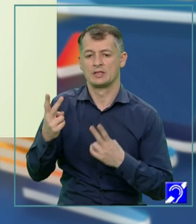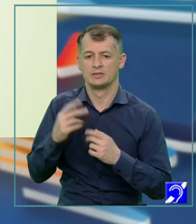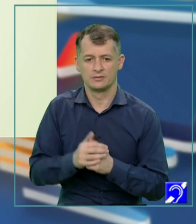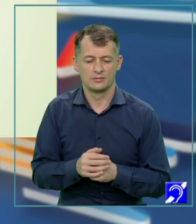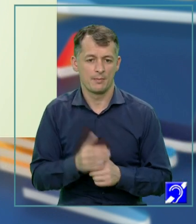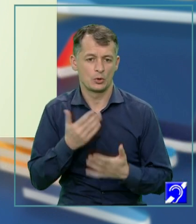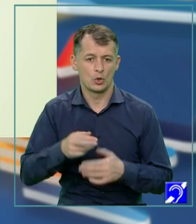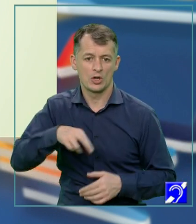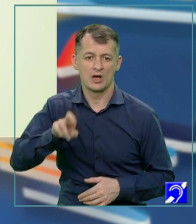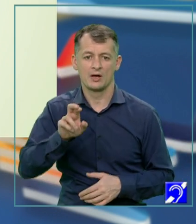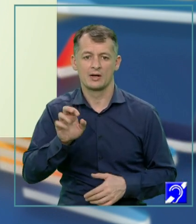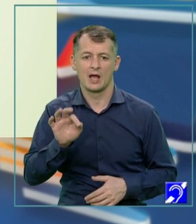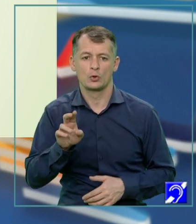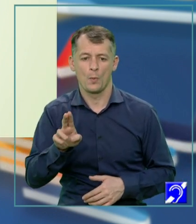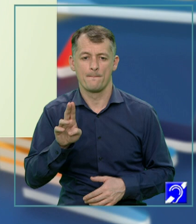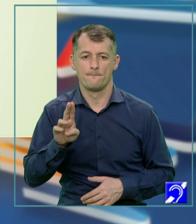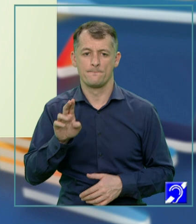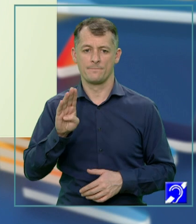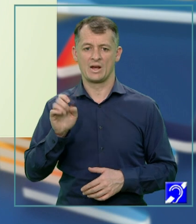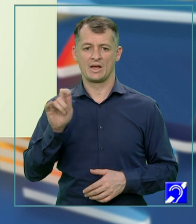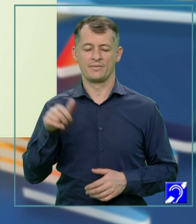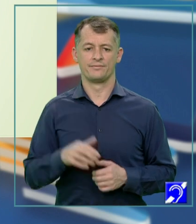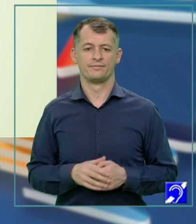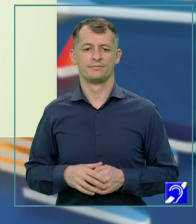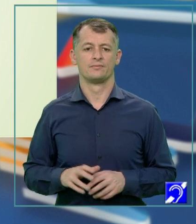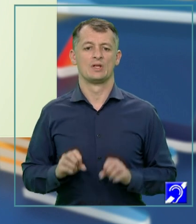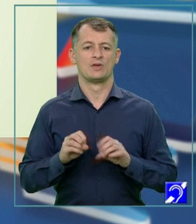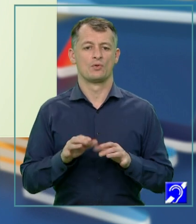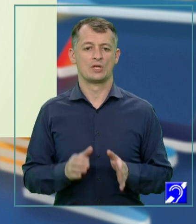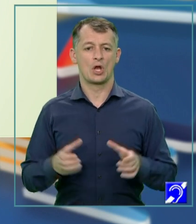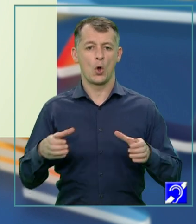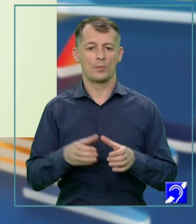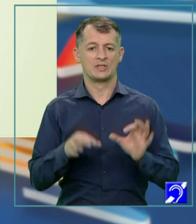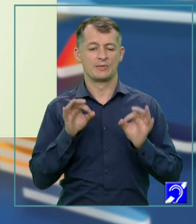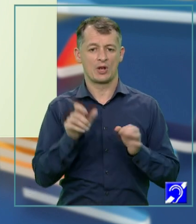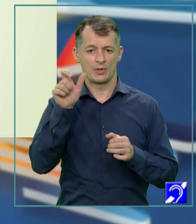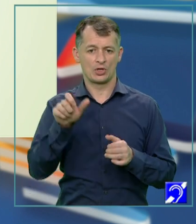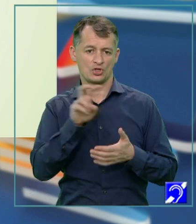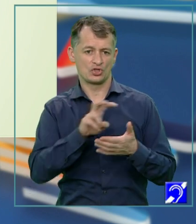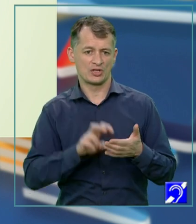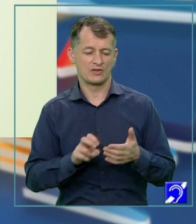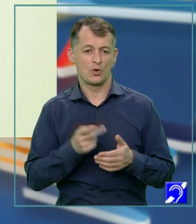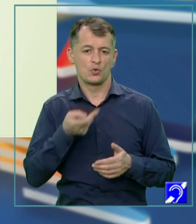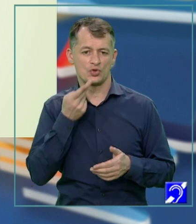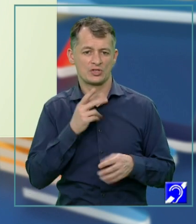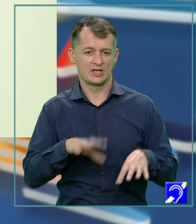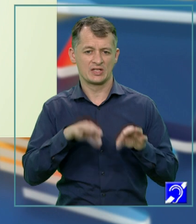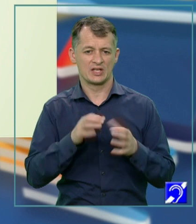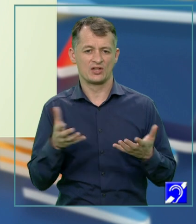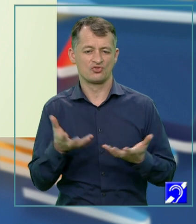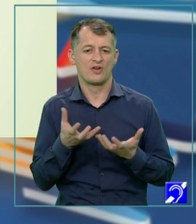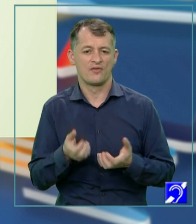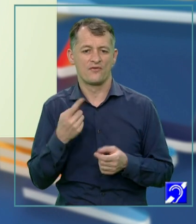maestru Radu Peligan informează o categorie specială de cititor. Vă e ușor să identificați ce fel de